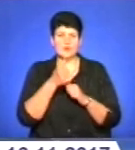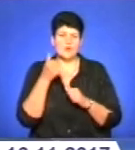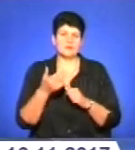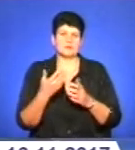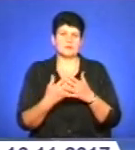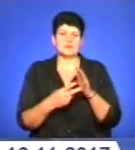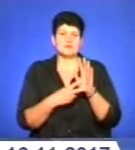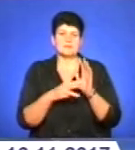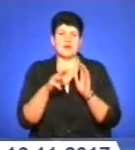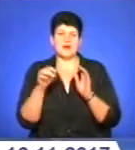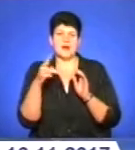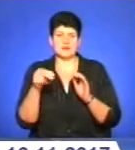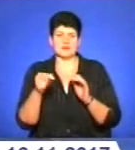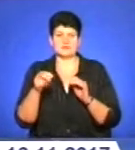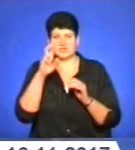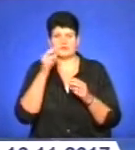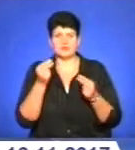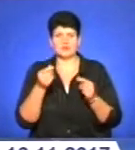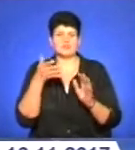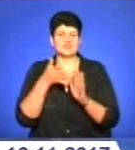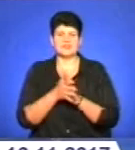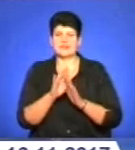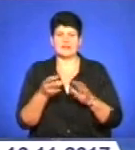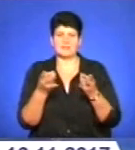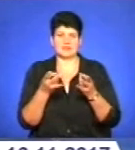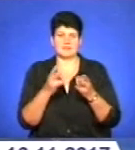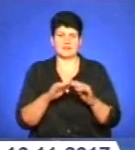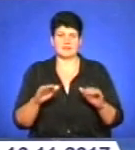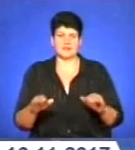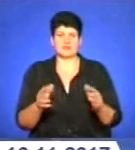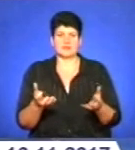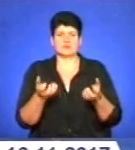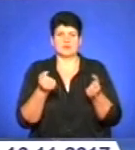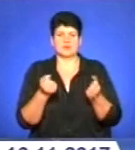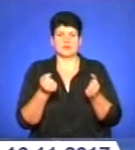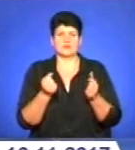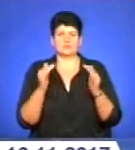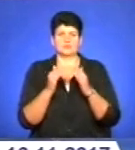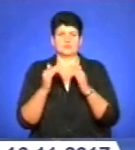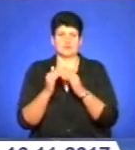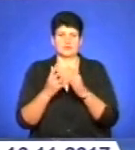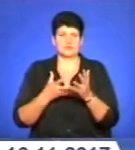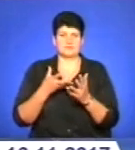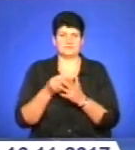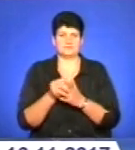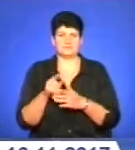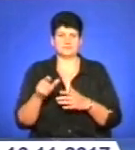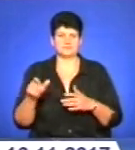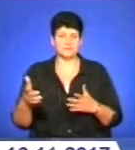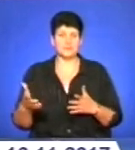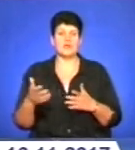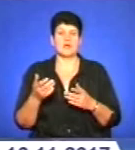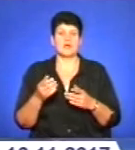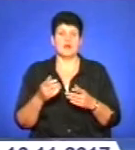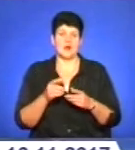мільярдів з держбюджету йдуть не на потреби дітей, а на отримання будівель інтернатного типу та заплату персоналу. Реформа ж має